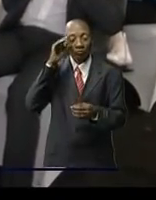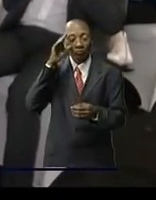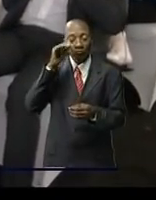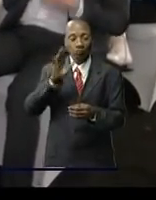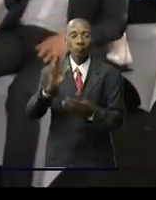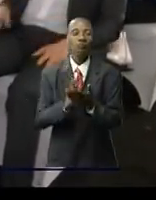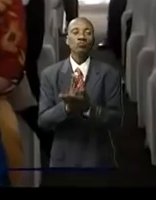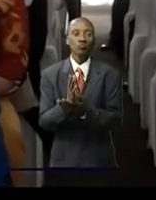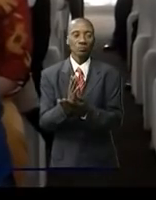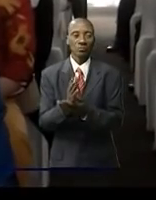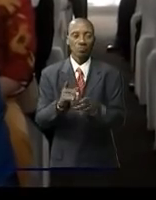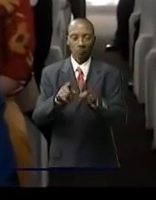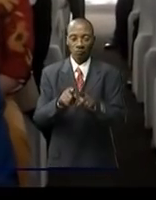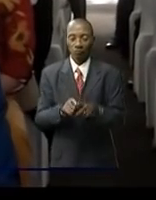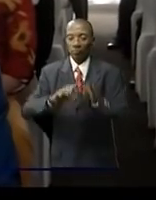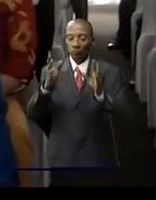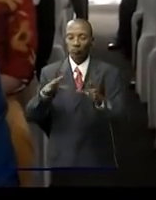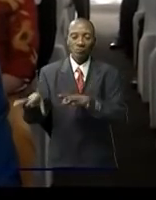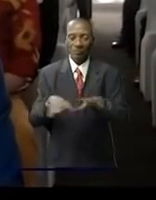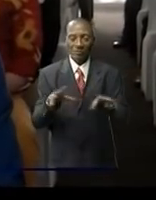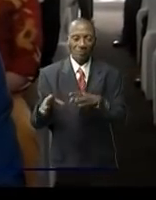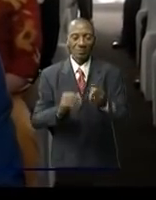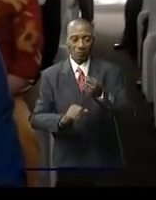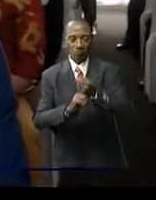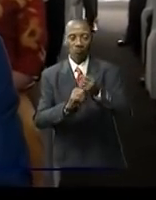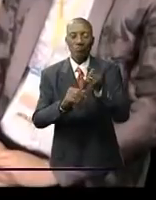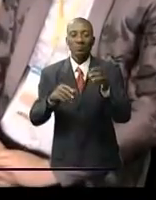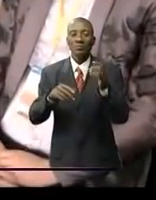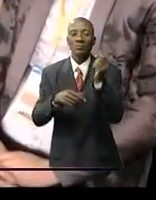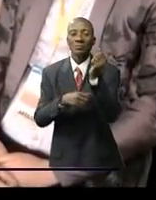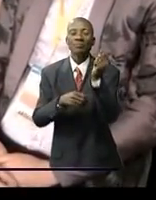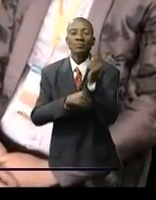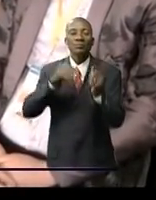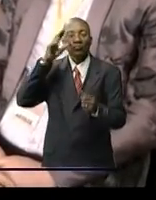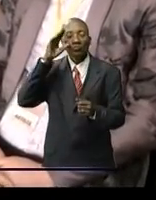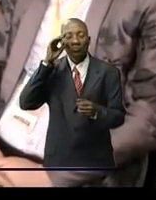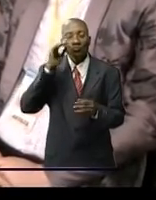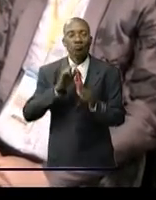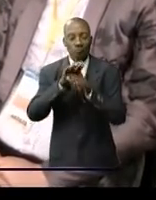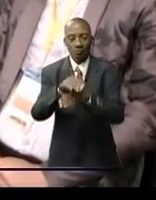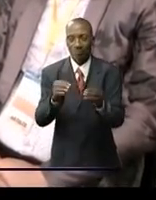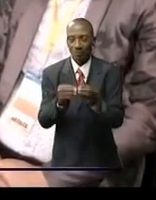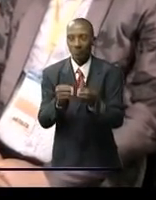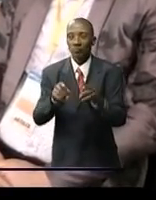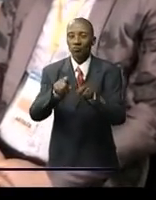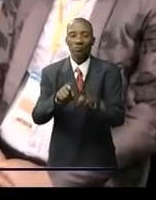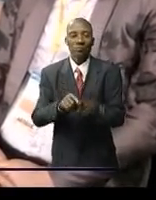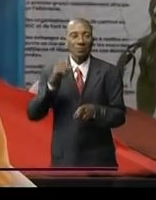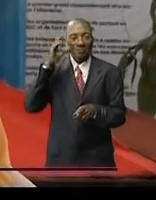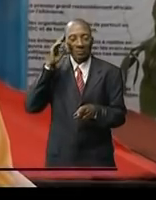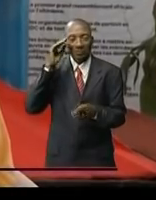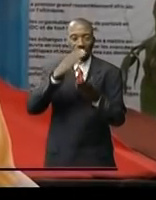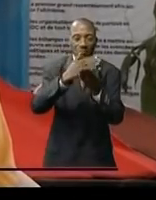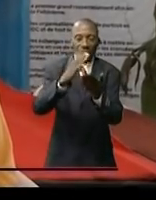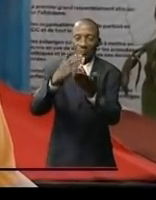'implication de tous les acteurs concernés A cela s'ajoutent la sensibilisation et le partage d'expériences pour envisager des solutions